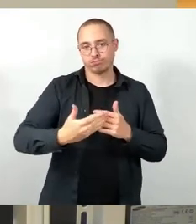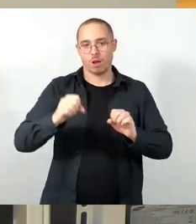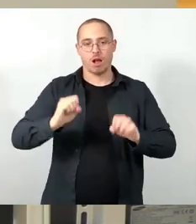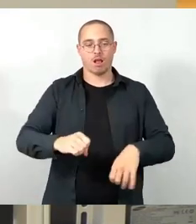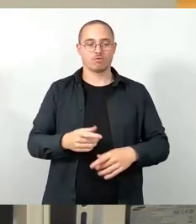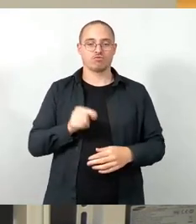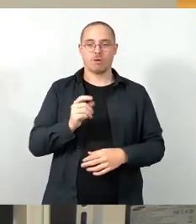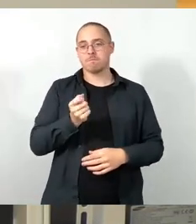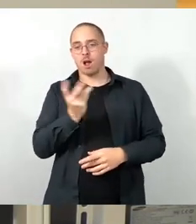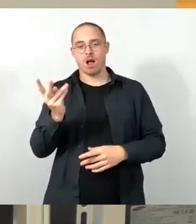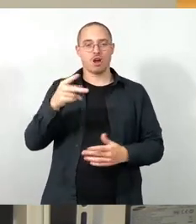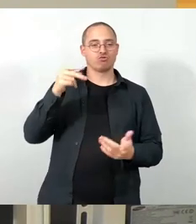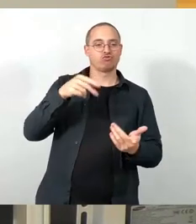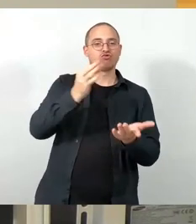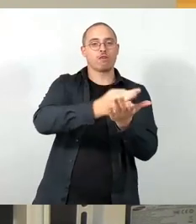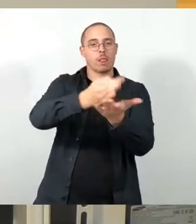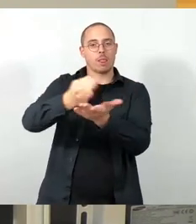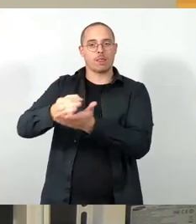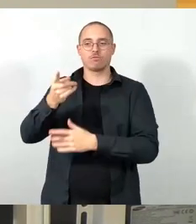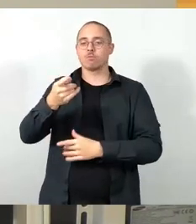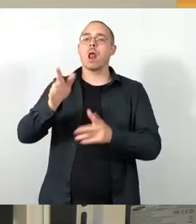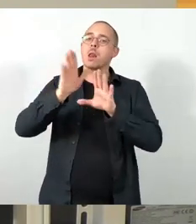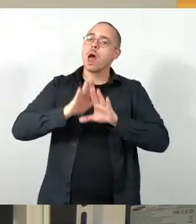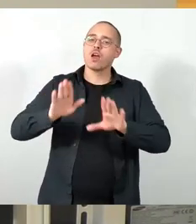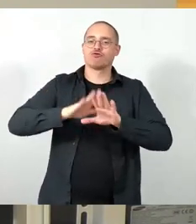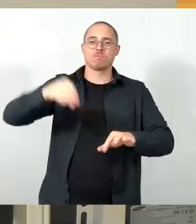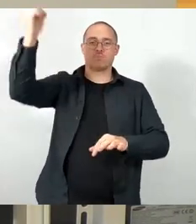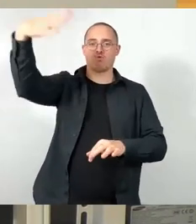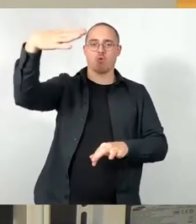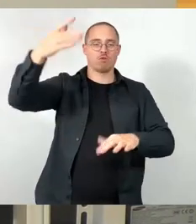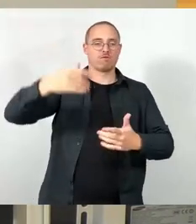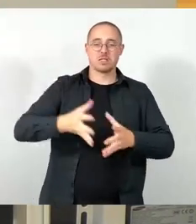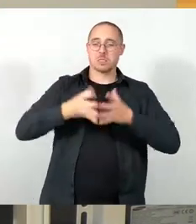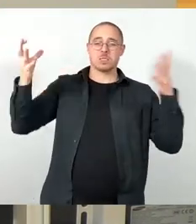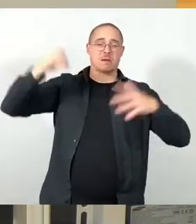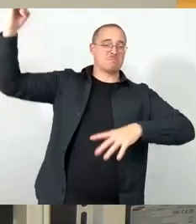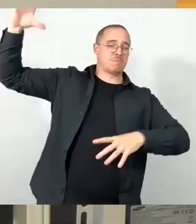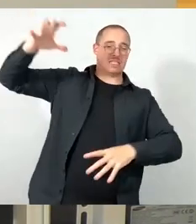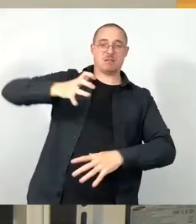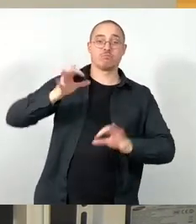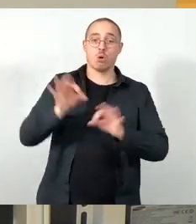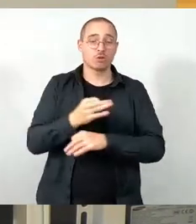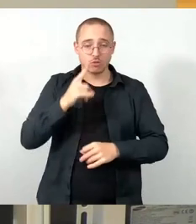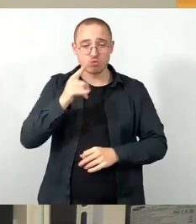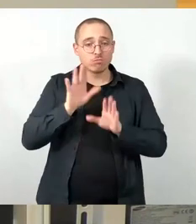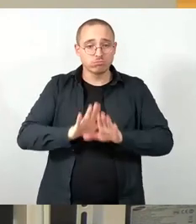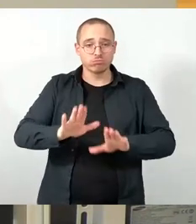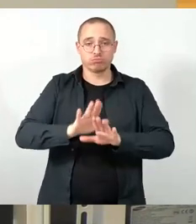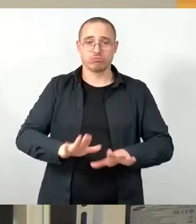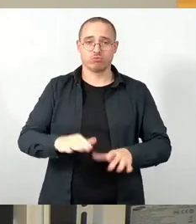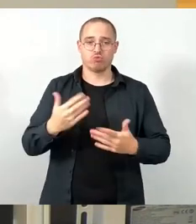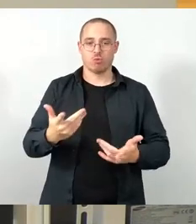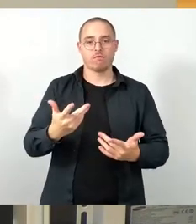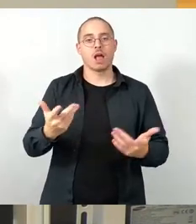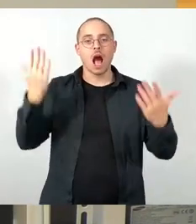muss ja vielleicht auch nicht so ein Dienststrahler sein, vielleicht fällt uns auch mal was Einfacheres rein, dafür zu sorgen, dass wir in den Abendstunden, vor allem im Winter